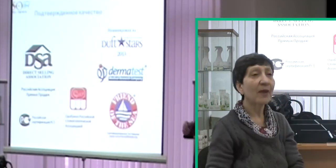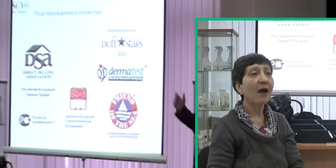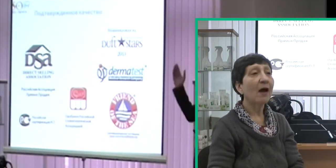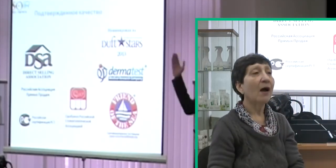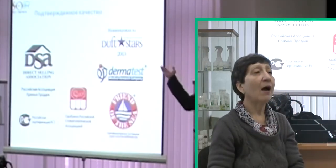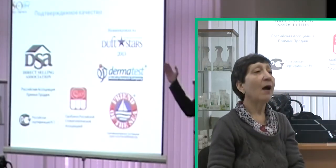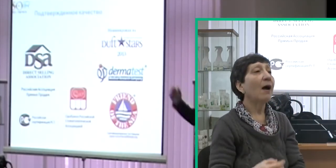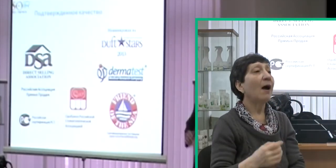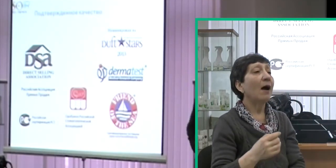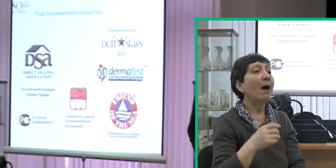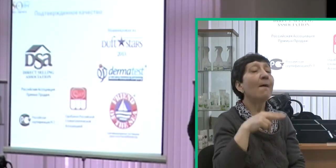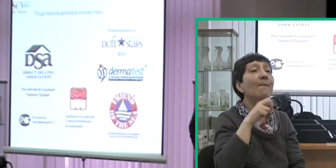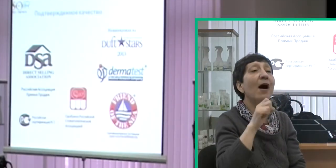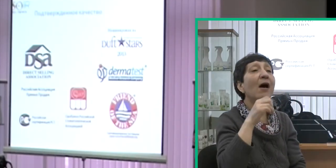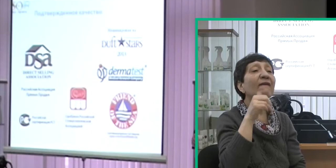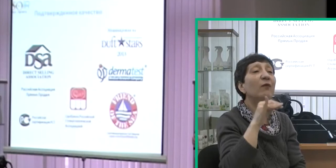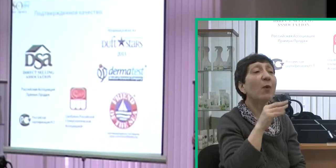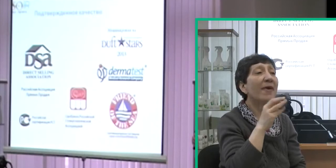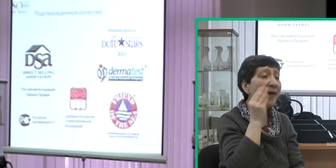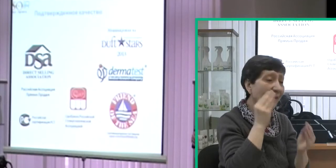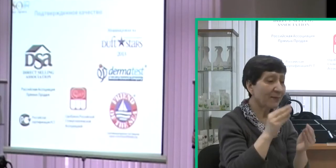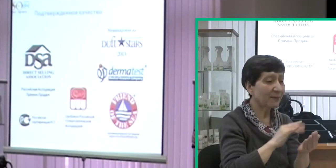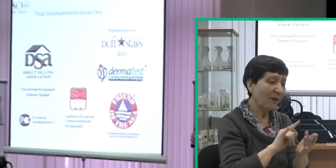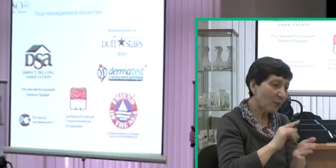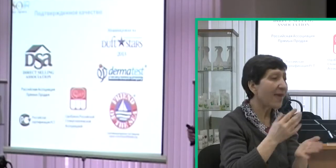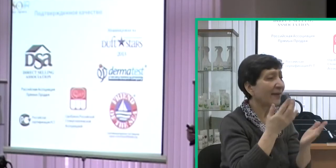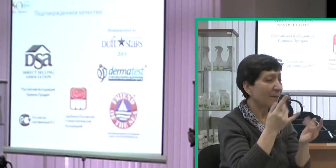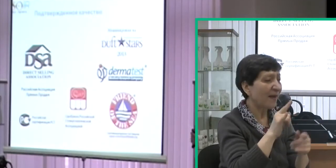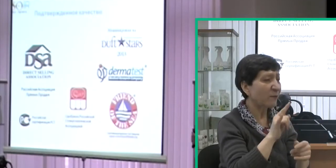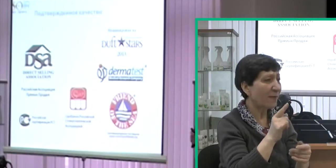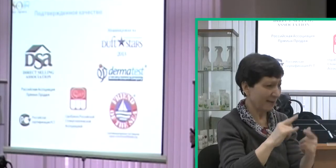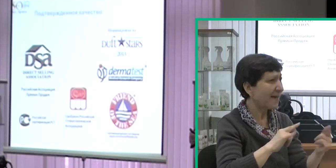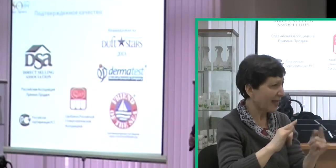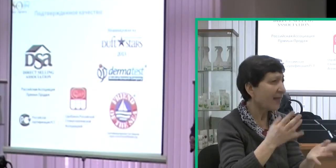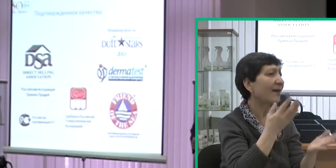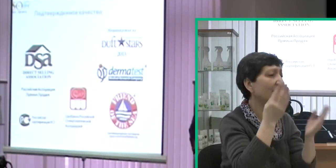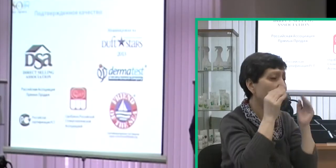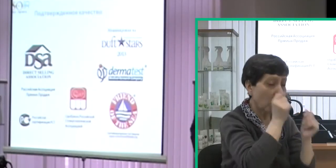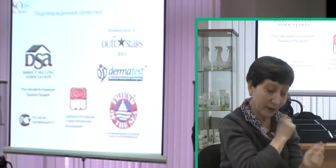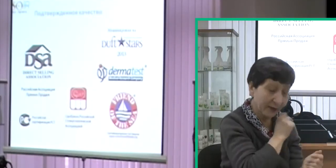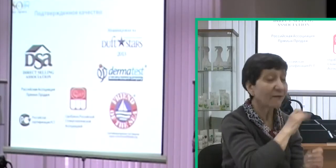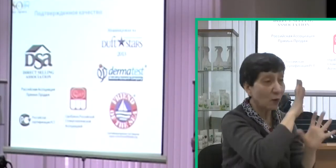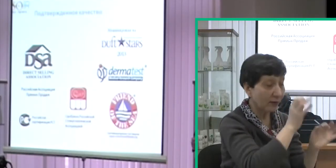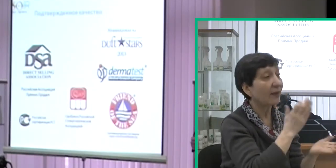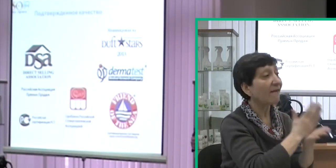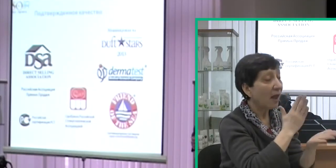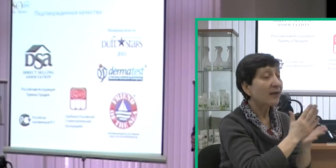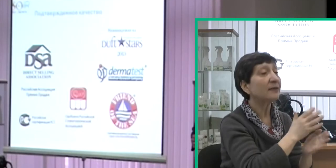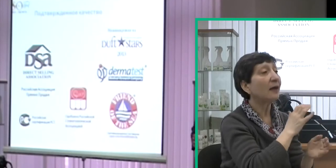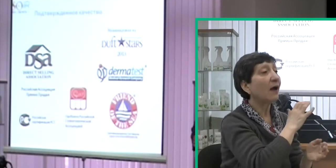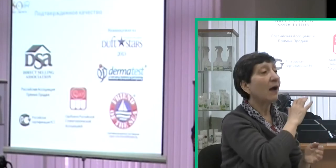Наша парфюмерия регулярно номинируется на премию Дух Старс. Это немецкая премия парфюмерная.